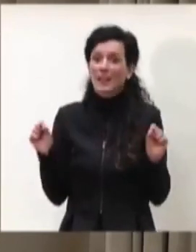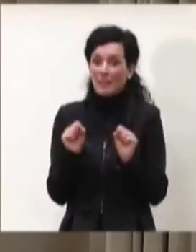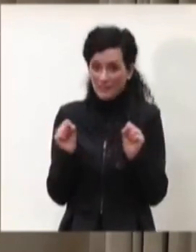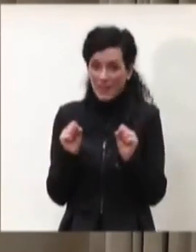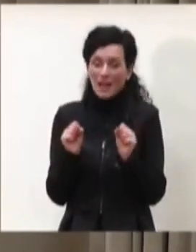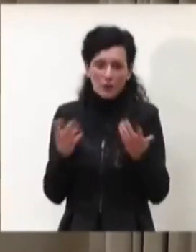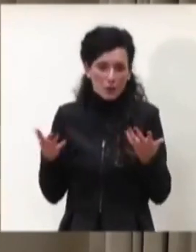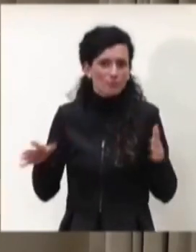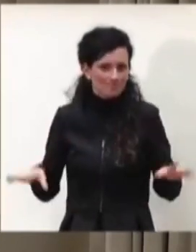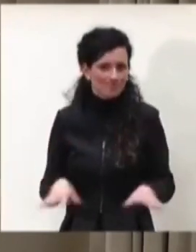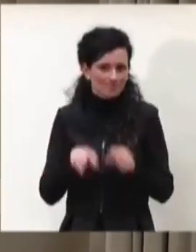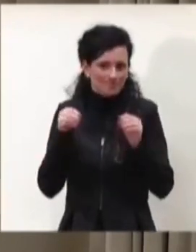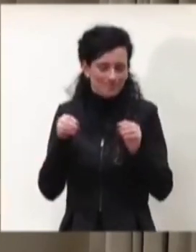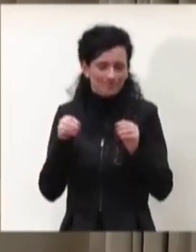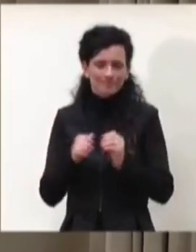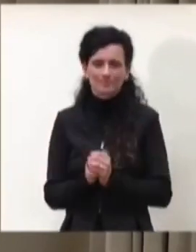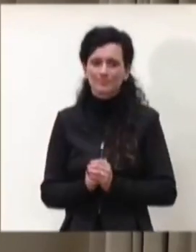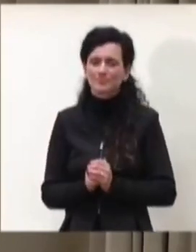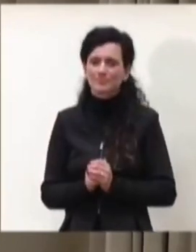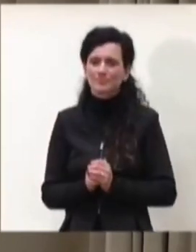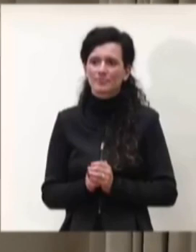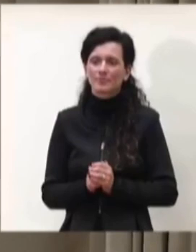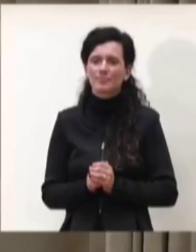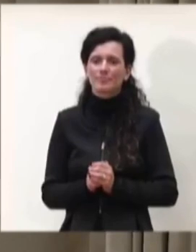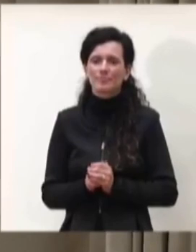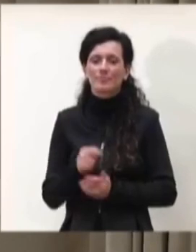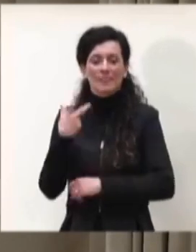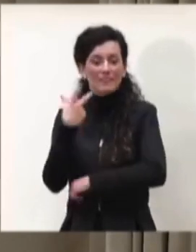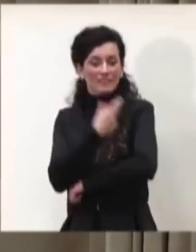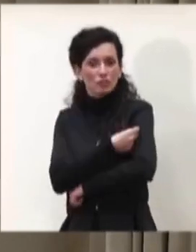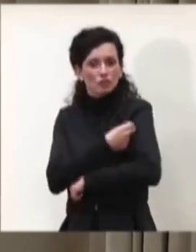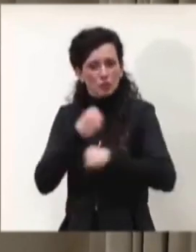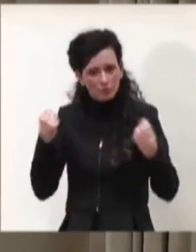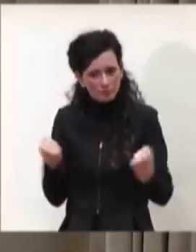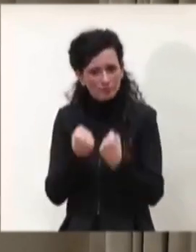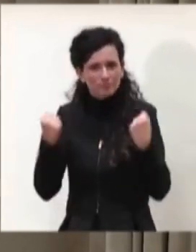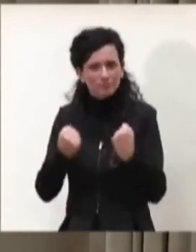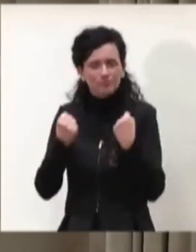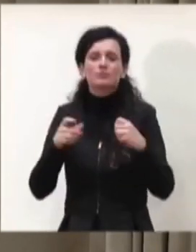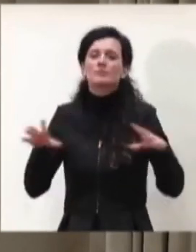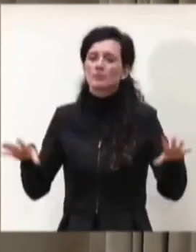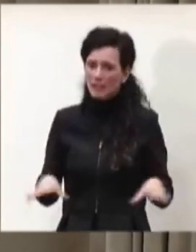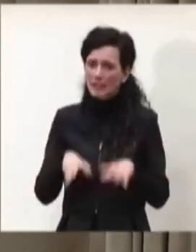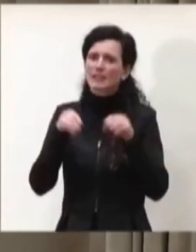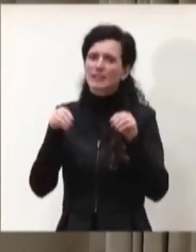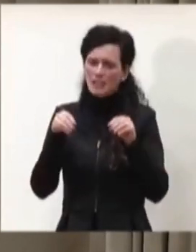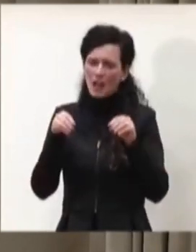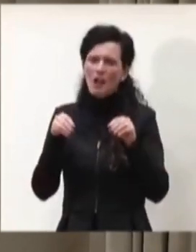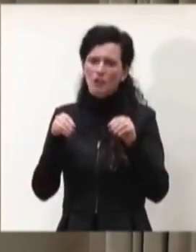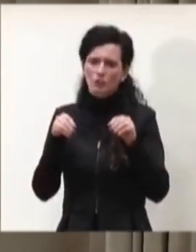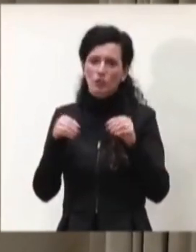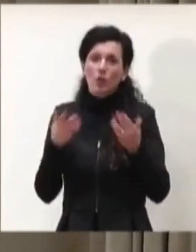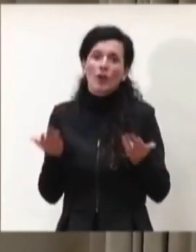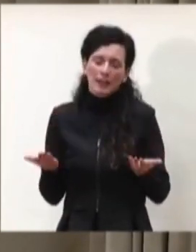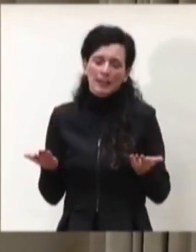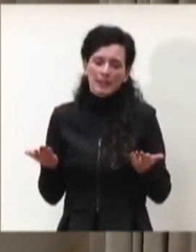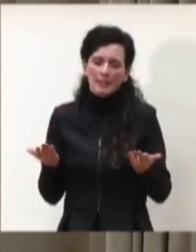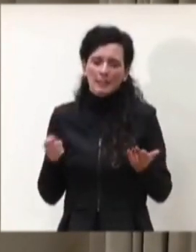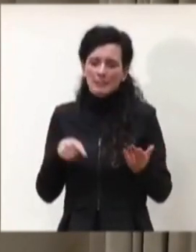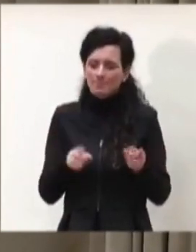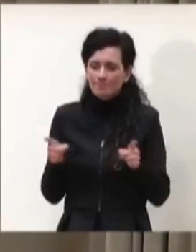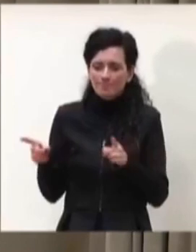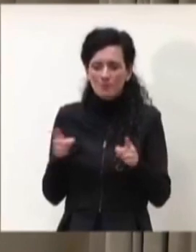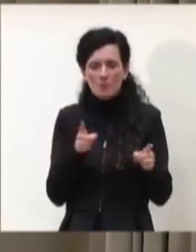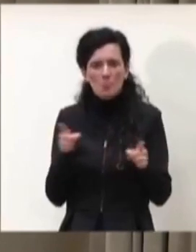anche una campagna vaccinale appena iniziata è che in questo momento ha una